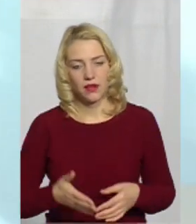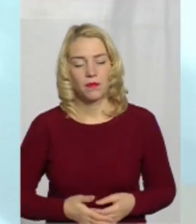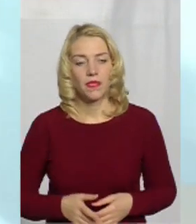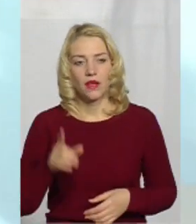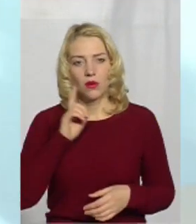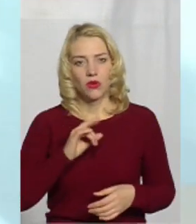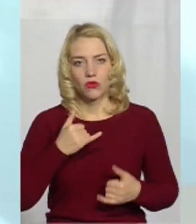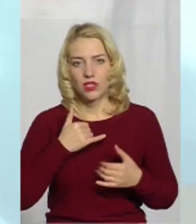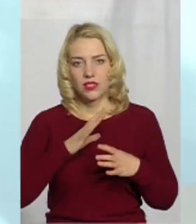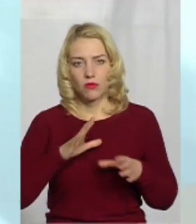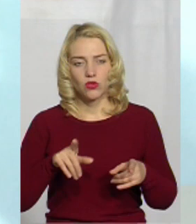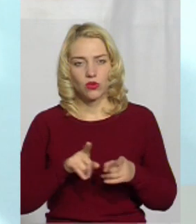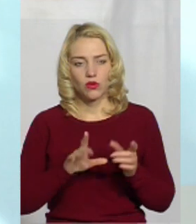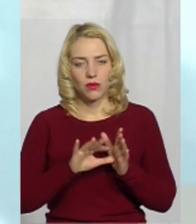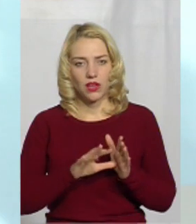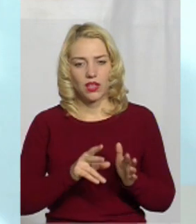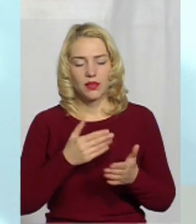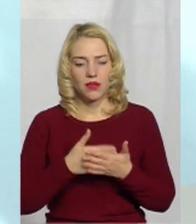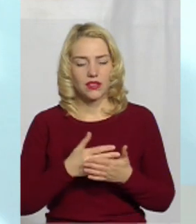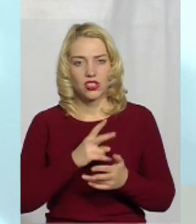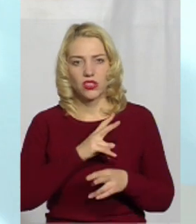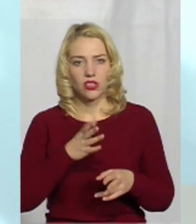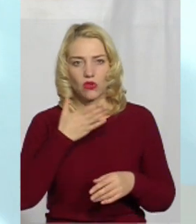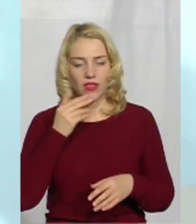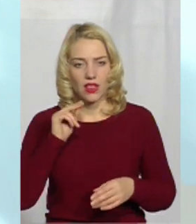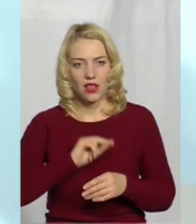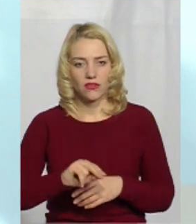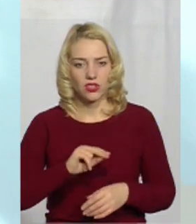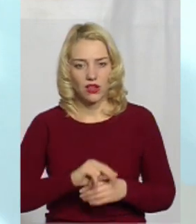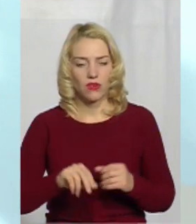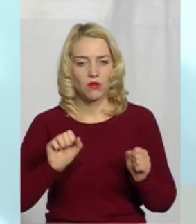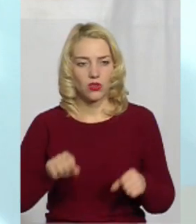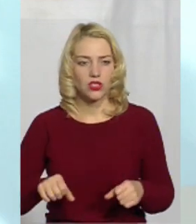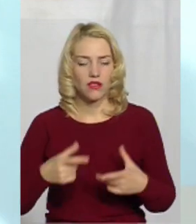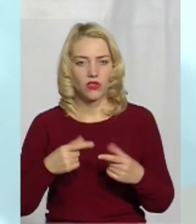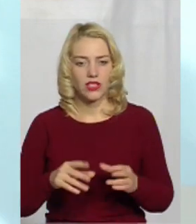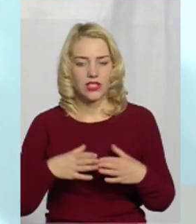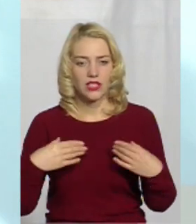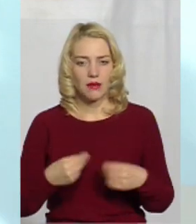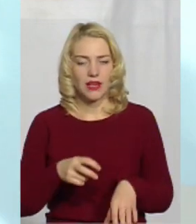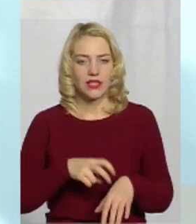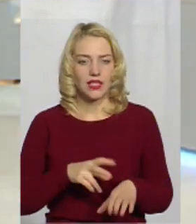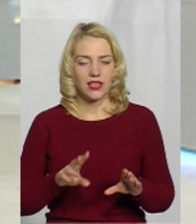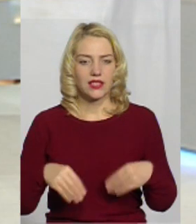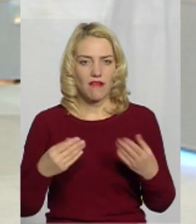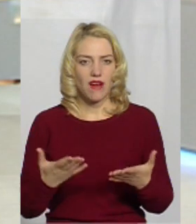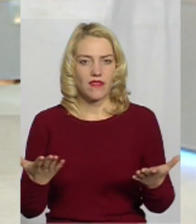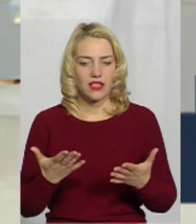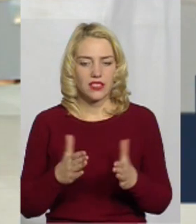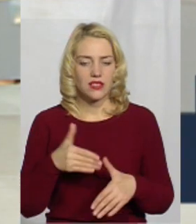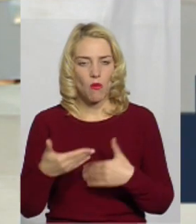поки в нас не було такої бригади, практично ніхто їх не навчав. Можливо, десь сімейний лікар давав якісь поради,